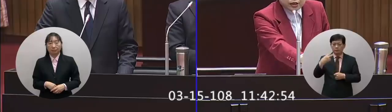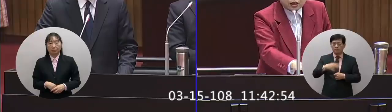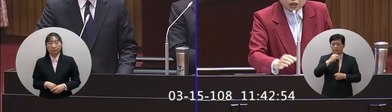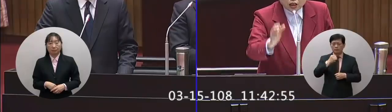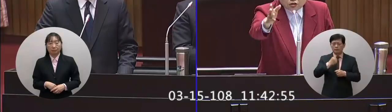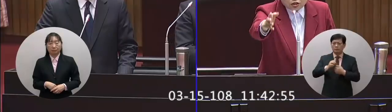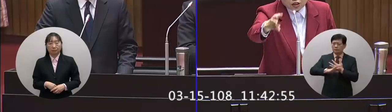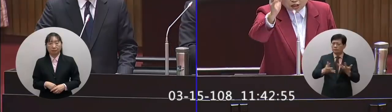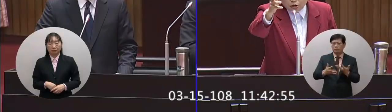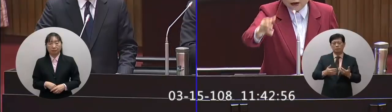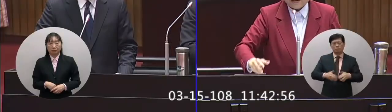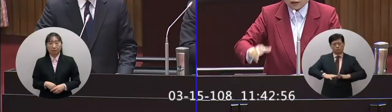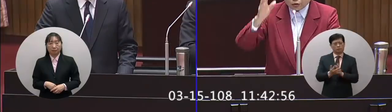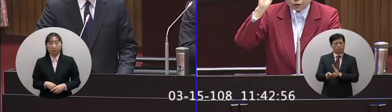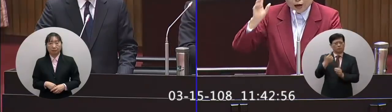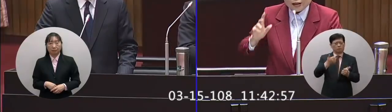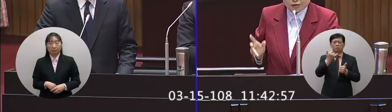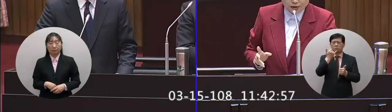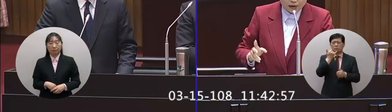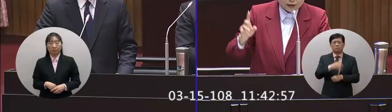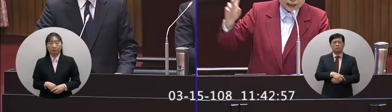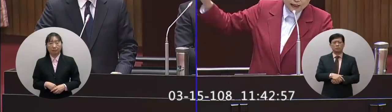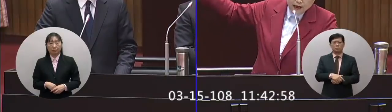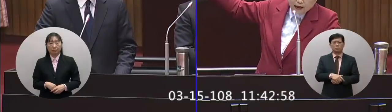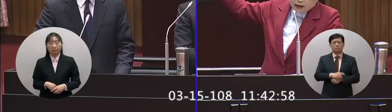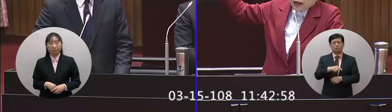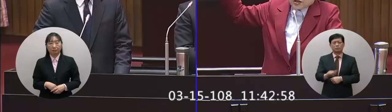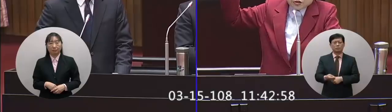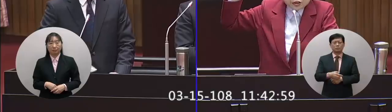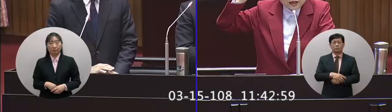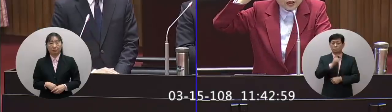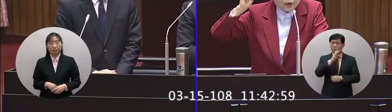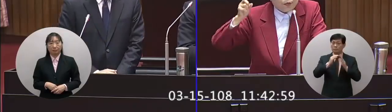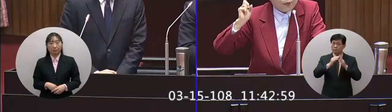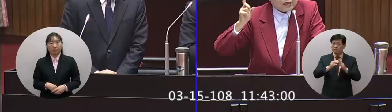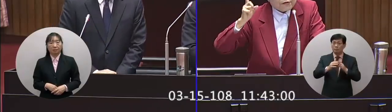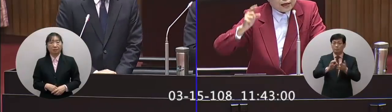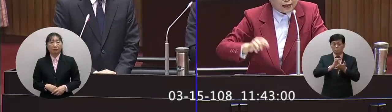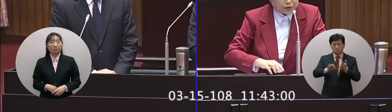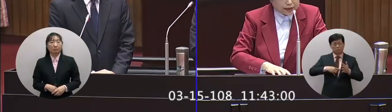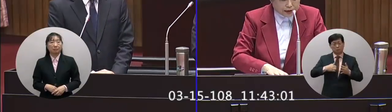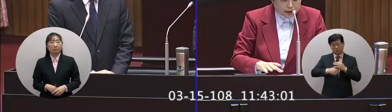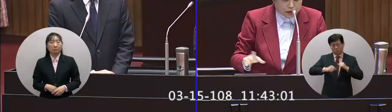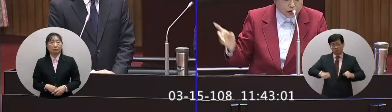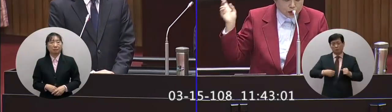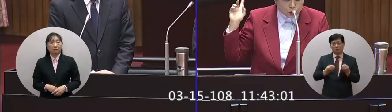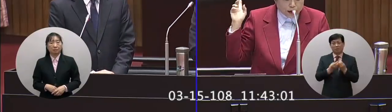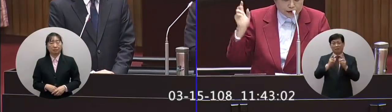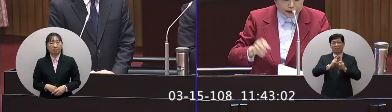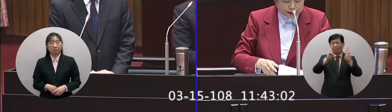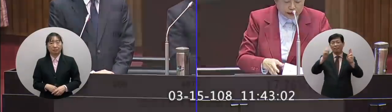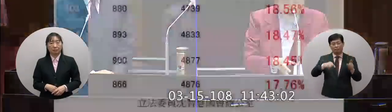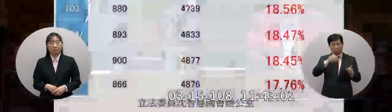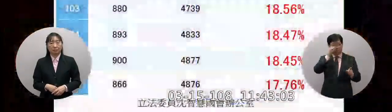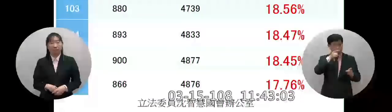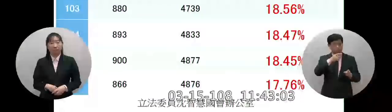再做一些事情你要執行你是有辦法的我就話到死再下來台中市人用命在發電長我有個圖